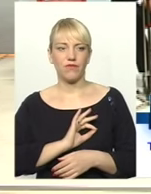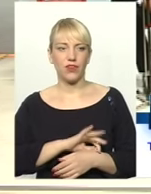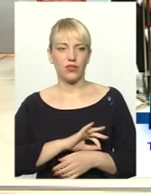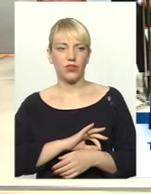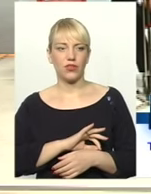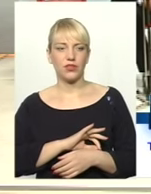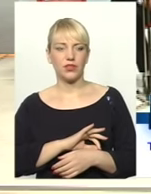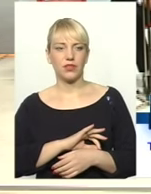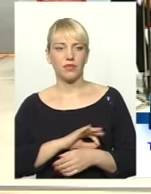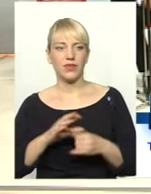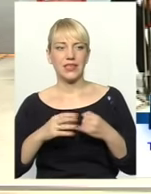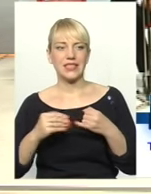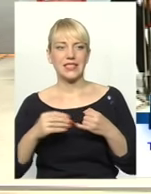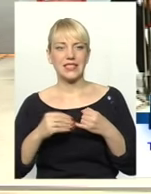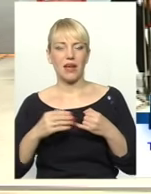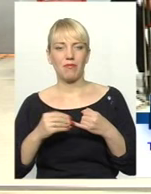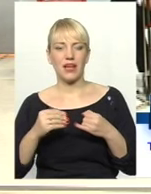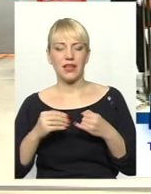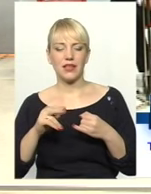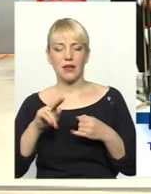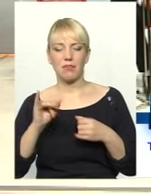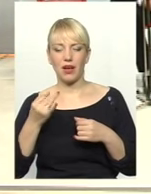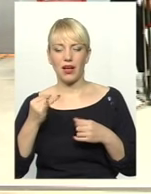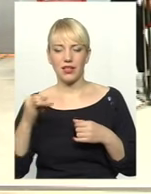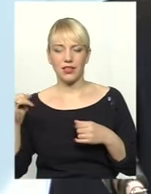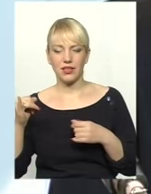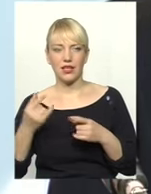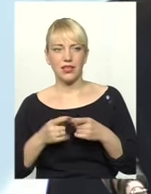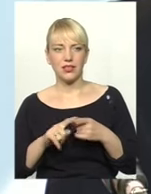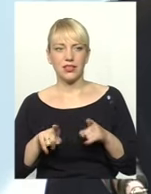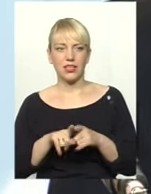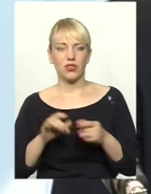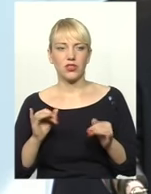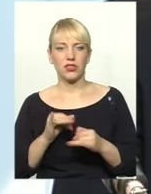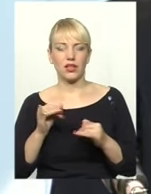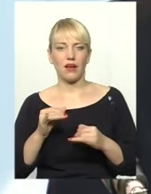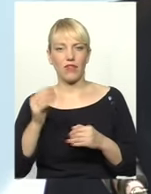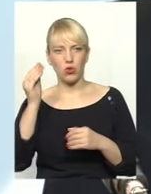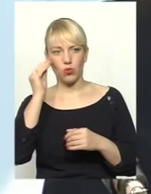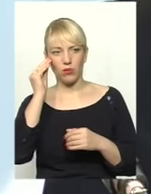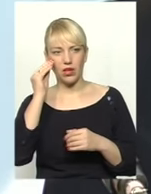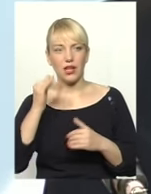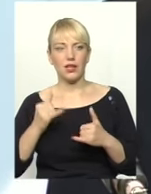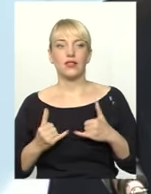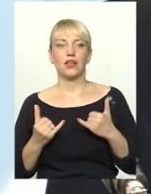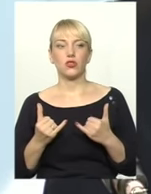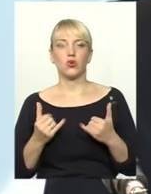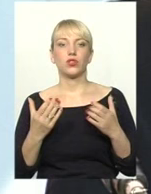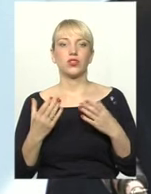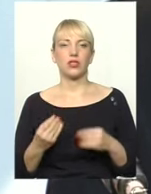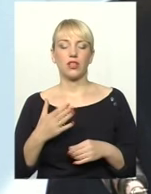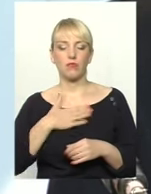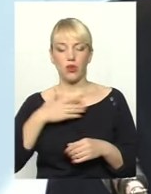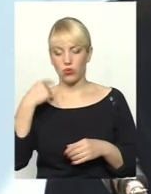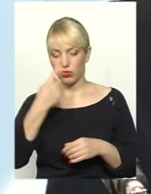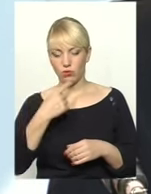не витребовані паїв, це також дуже цікава думка. То, повірте, на сьогоднішній день моя особиста